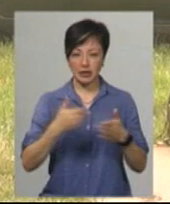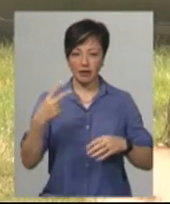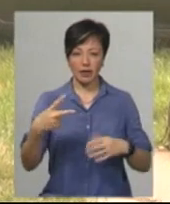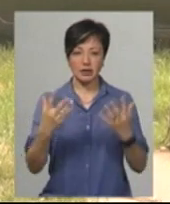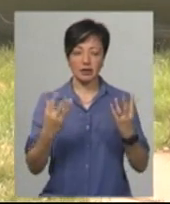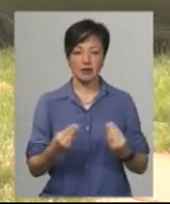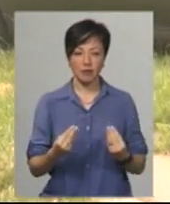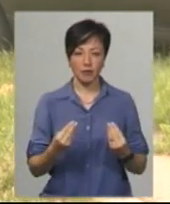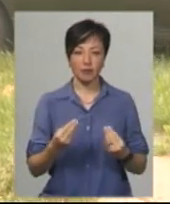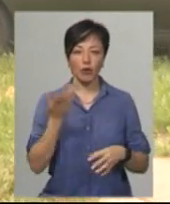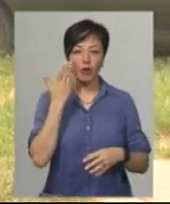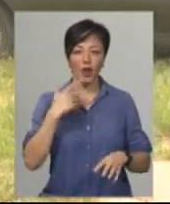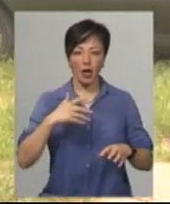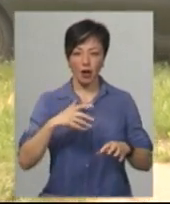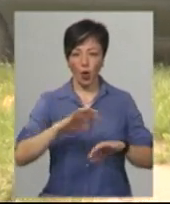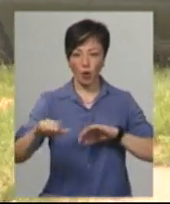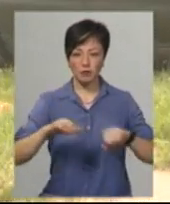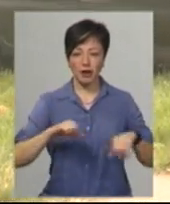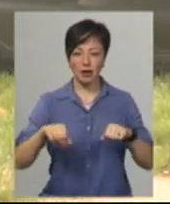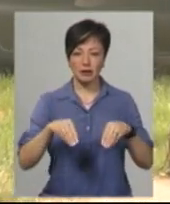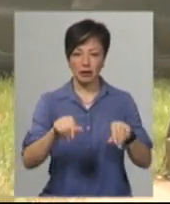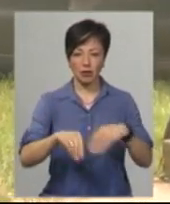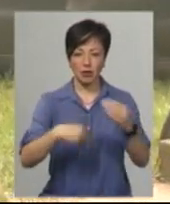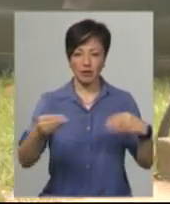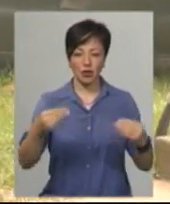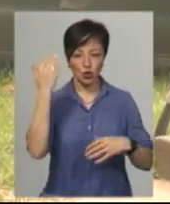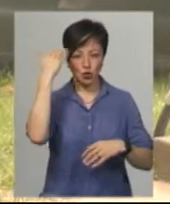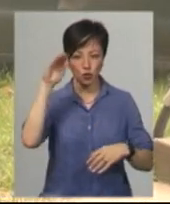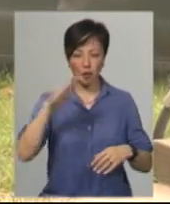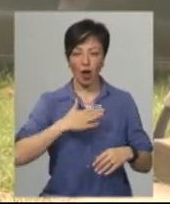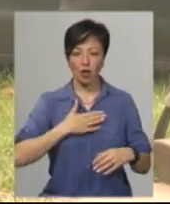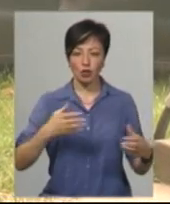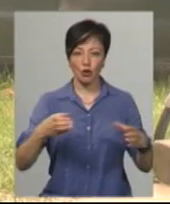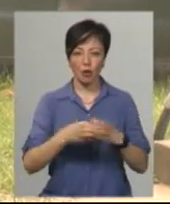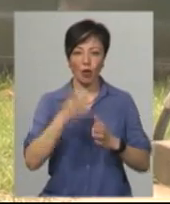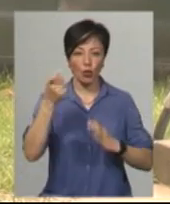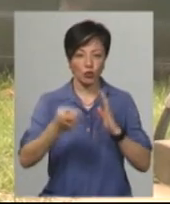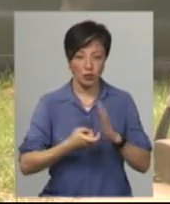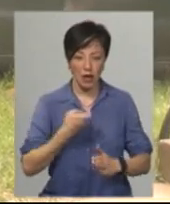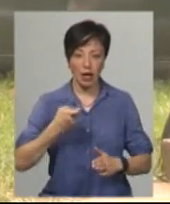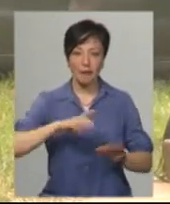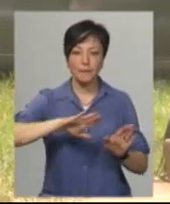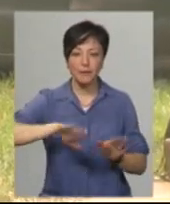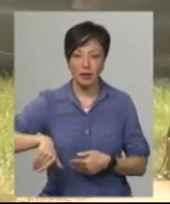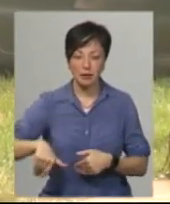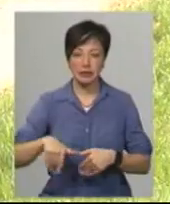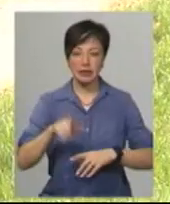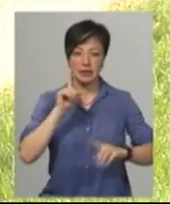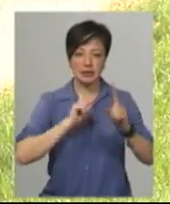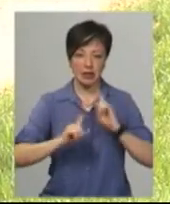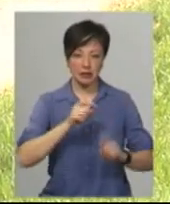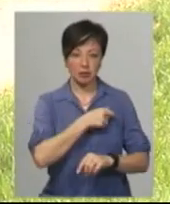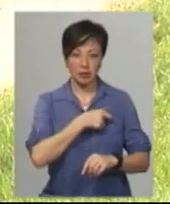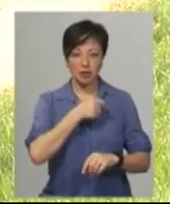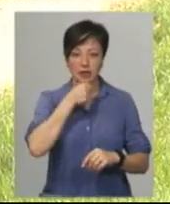коли розбирали землі, наділяли чужим. А наша громада узнала після проведення сесій.